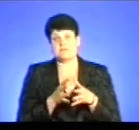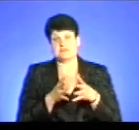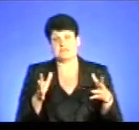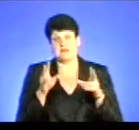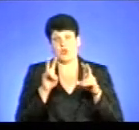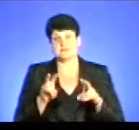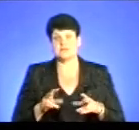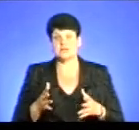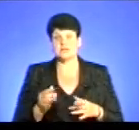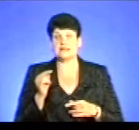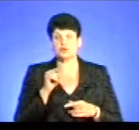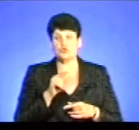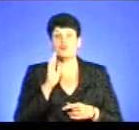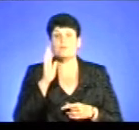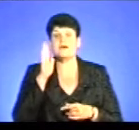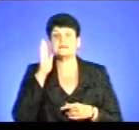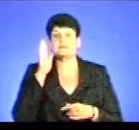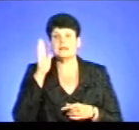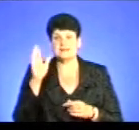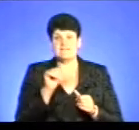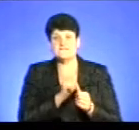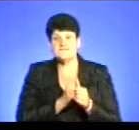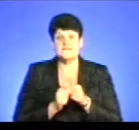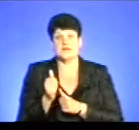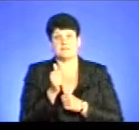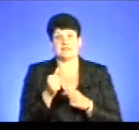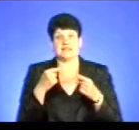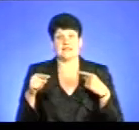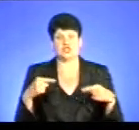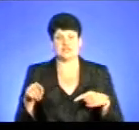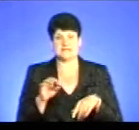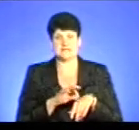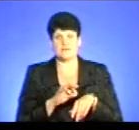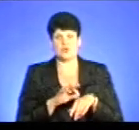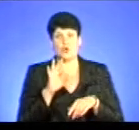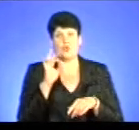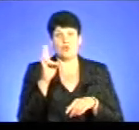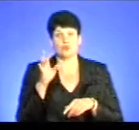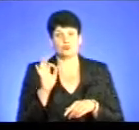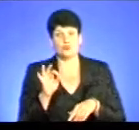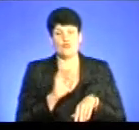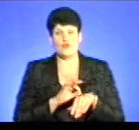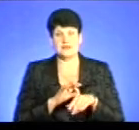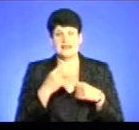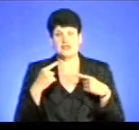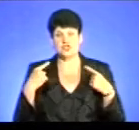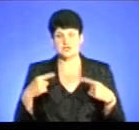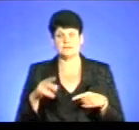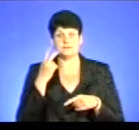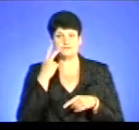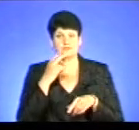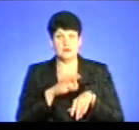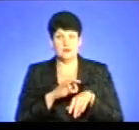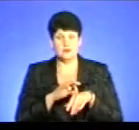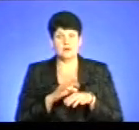обстеження для того, щоб в перспективі випередити інші захворювання, онкологію, чи інші хронічні захворювання, які можуть виникнути